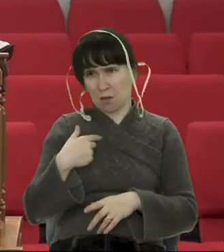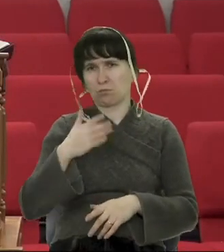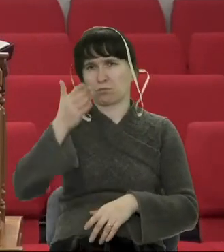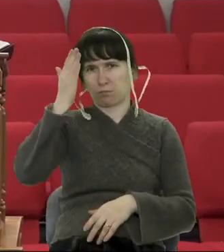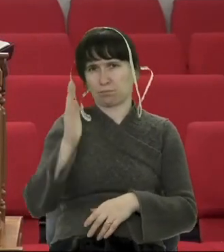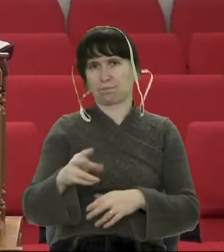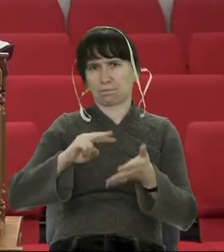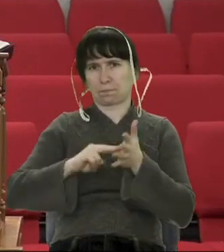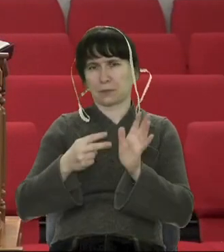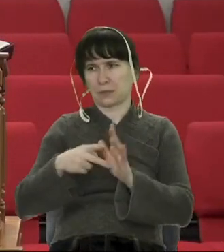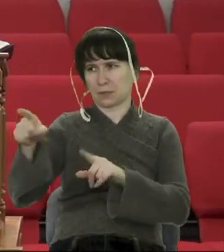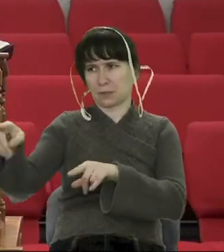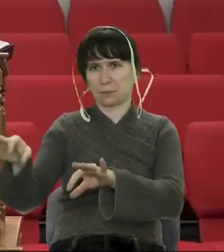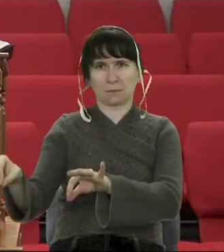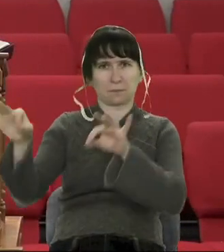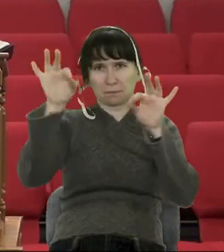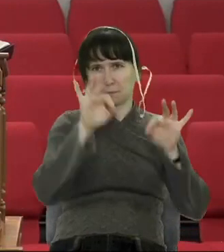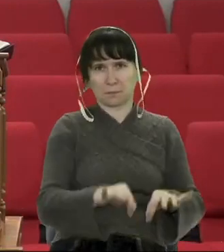усім моїм військом».